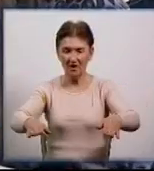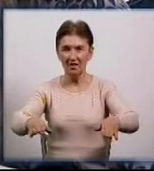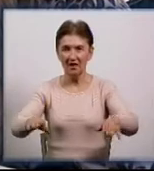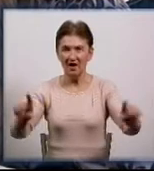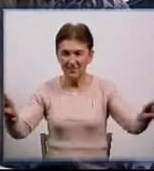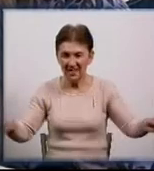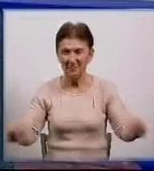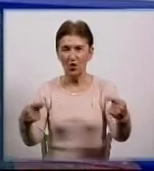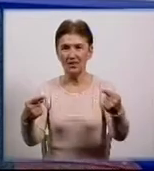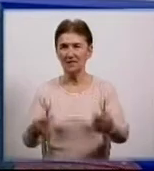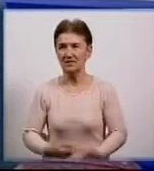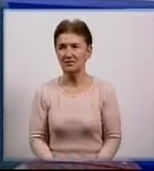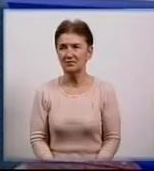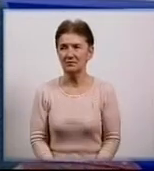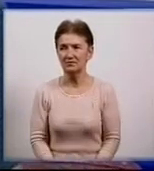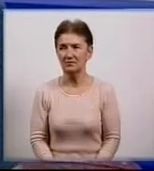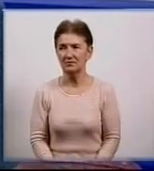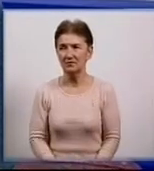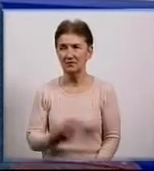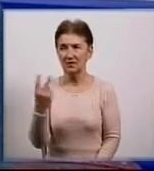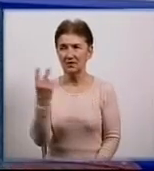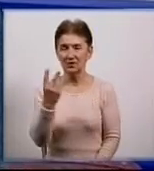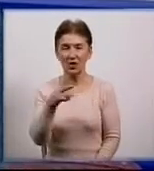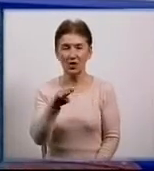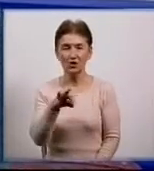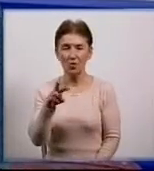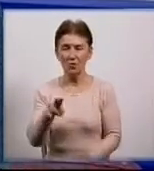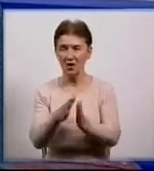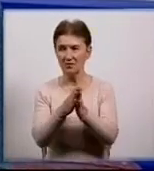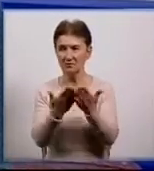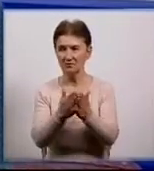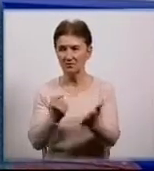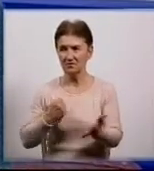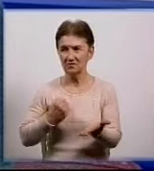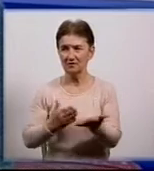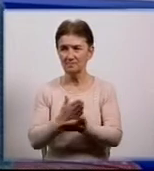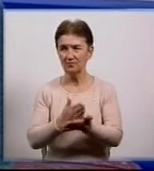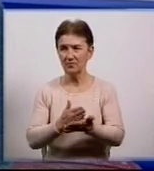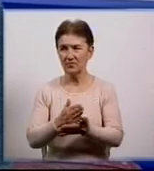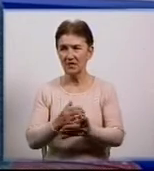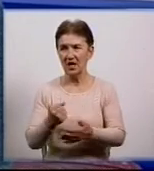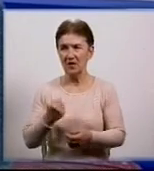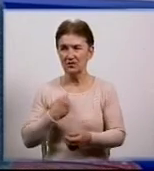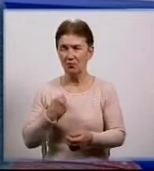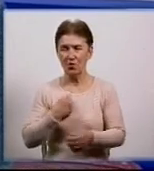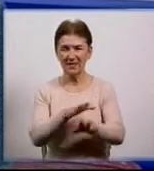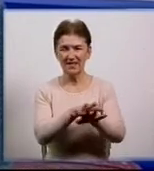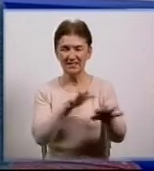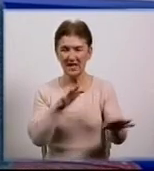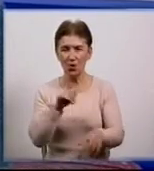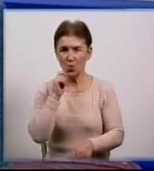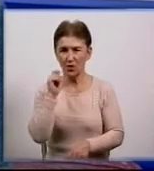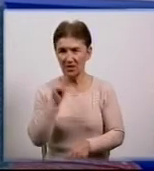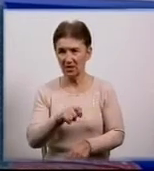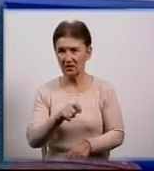валів. Другий том – книги пам'яті військовослужбовців Збройних сил України презентували у Кропивницькому.